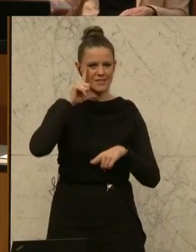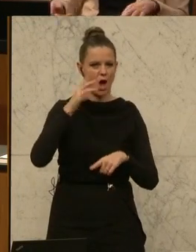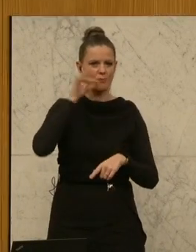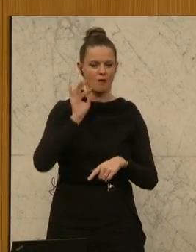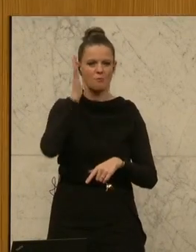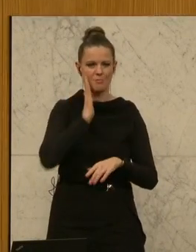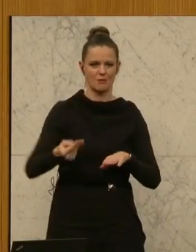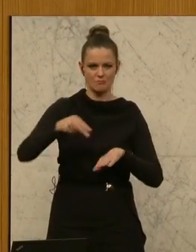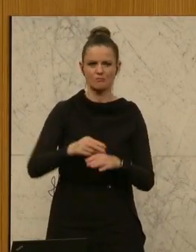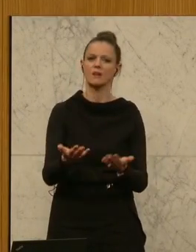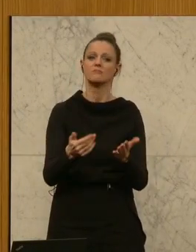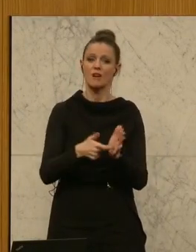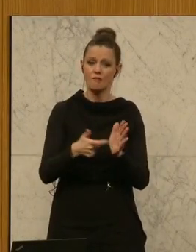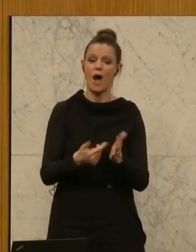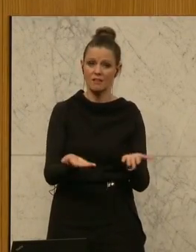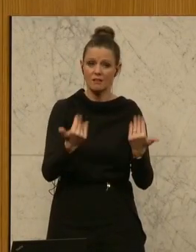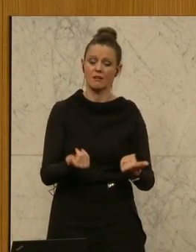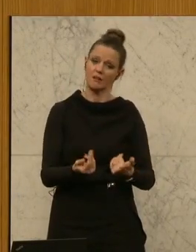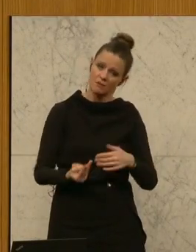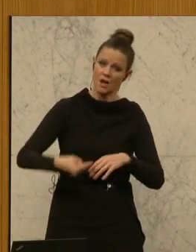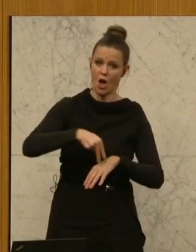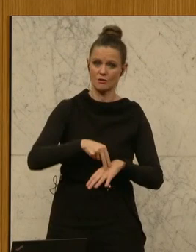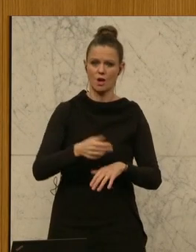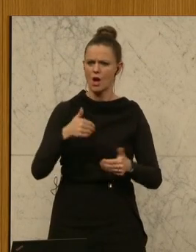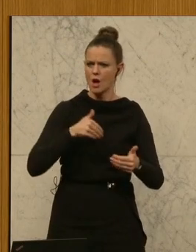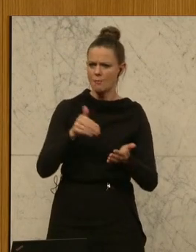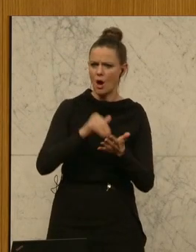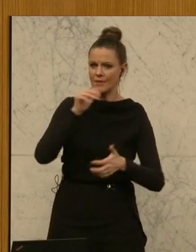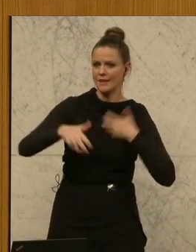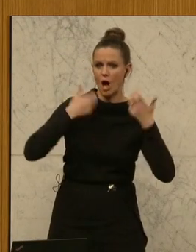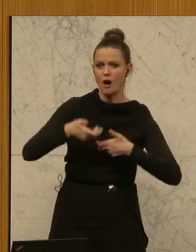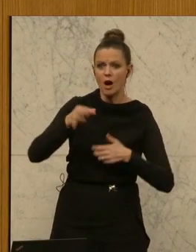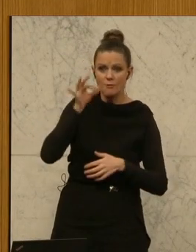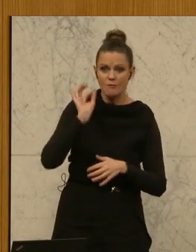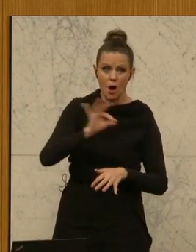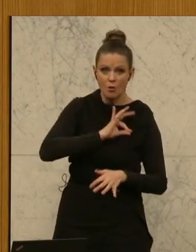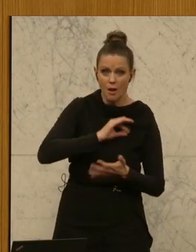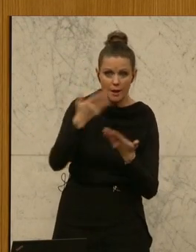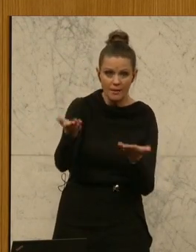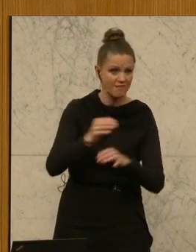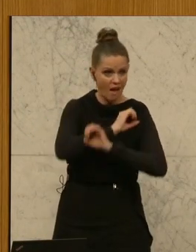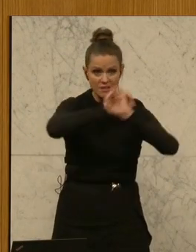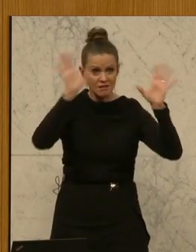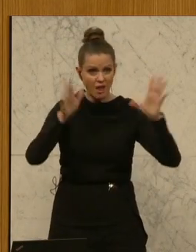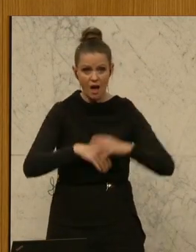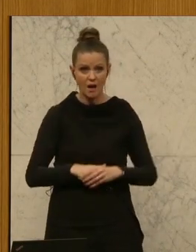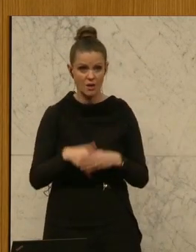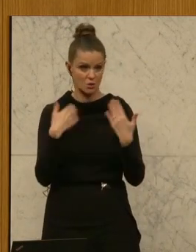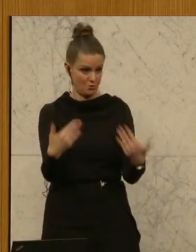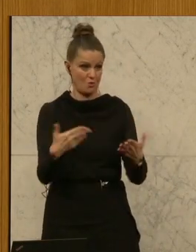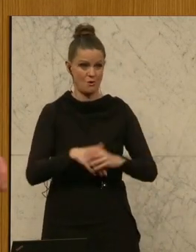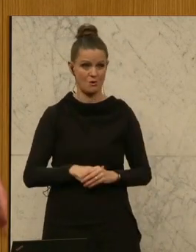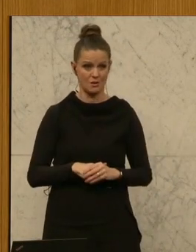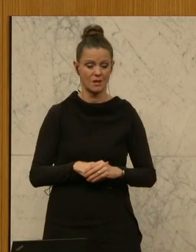ich fordere Sie auf. Sie brauchen mich also gar nicht zu aufregen, Frau Kollegin. Es ist definitiv klar, dass es so ist.